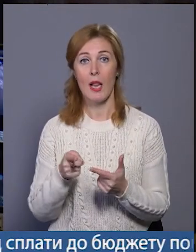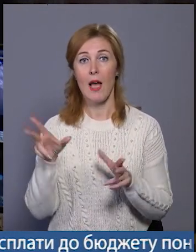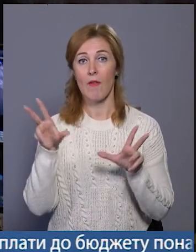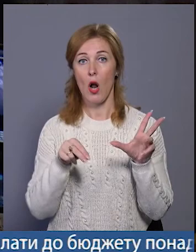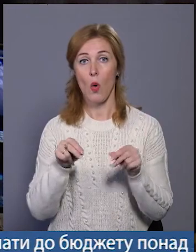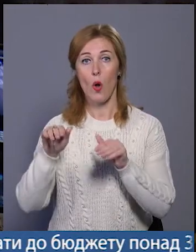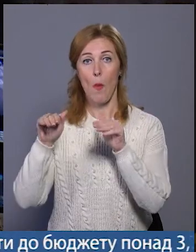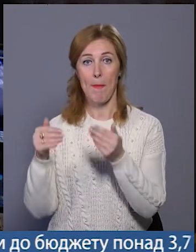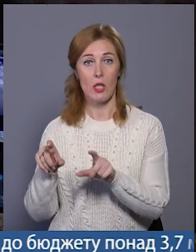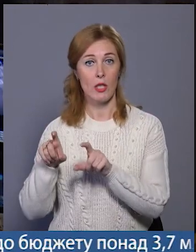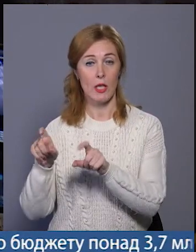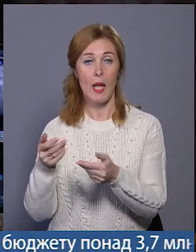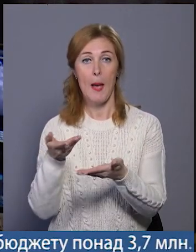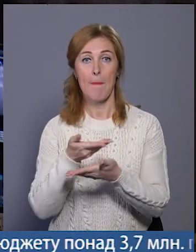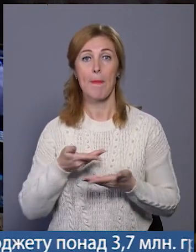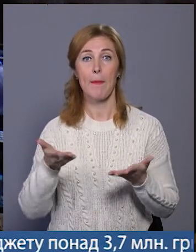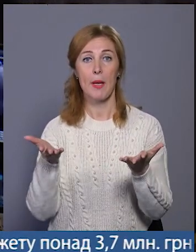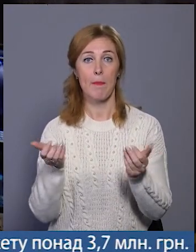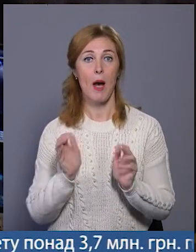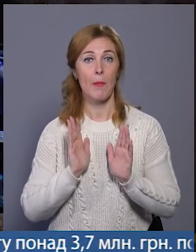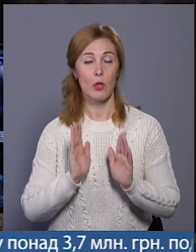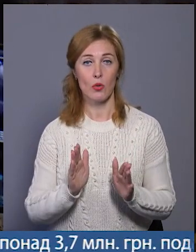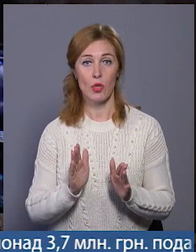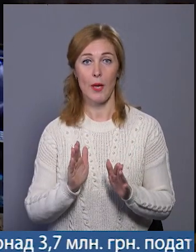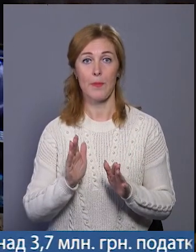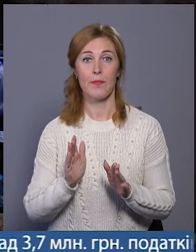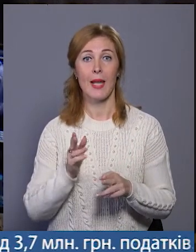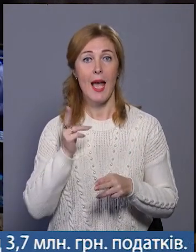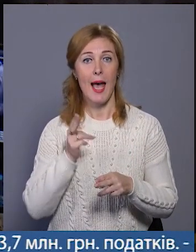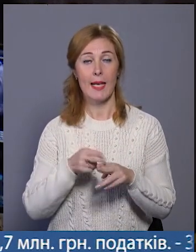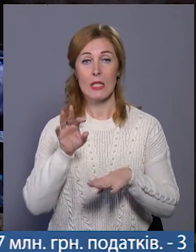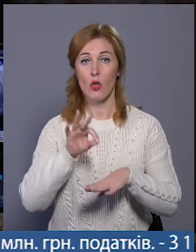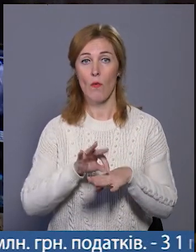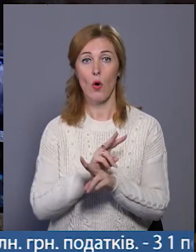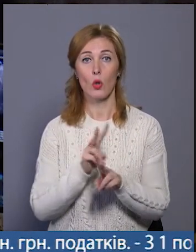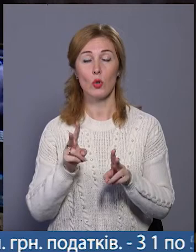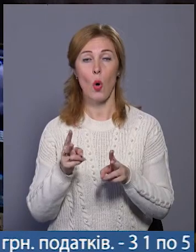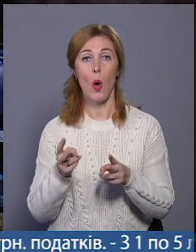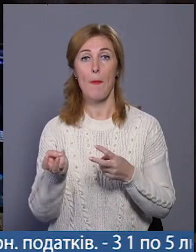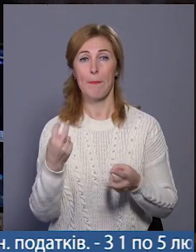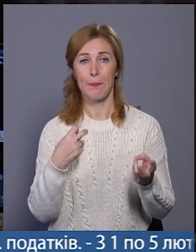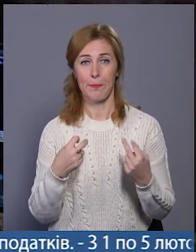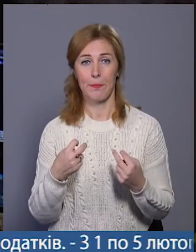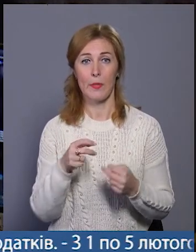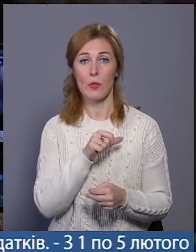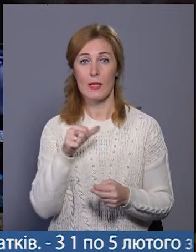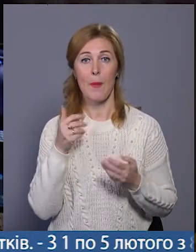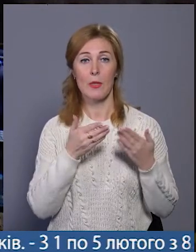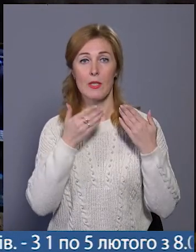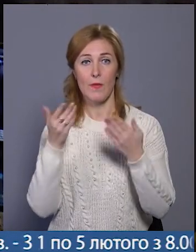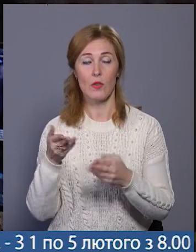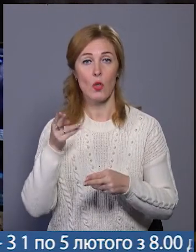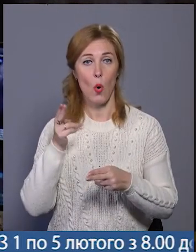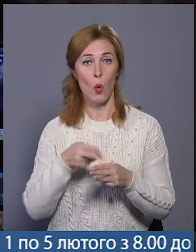карантинні, ми приймаємо лише ургентних хворих, тобто екстрених хворих, які поступають до нас або по самозведненню з гострою